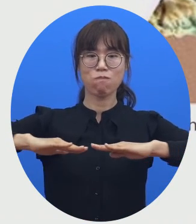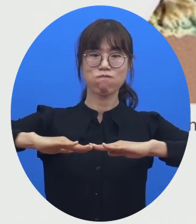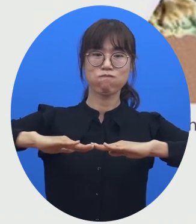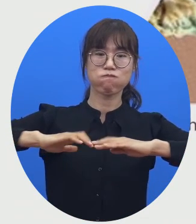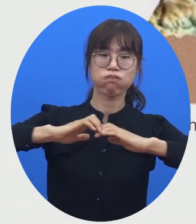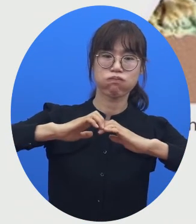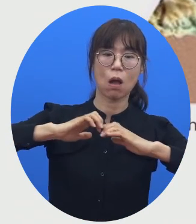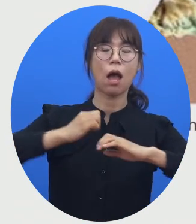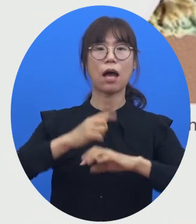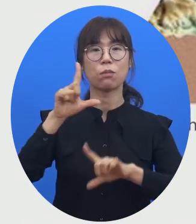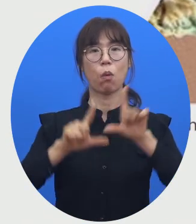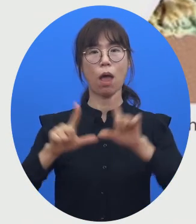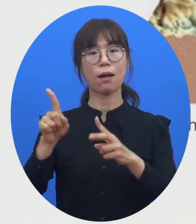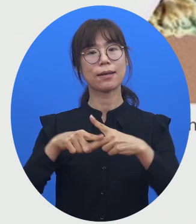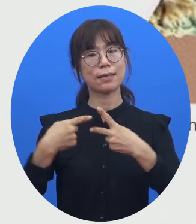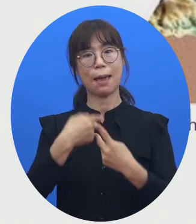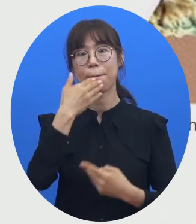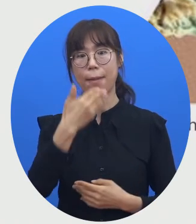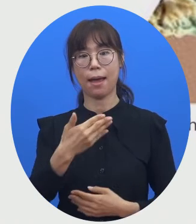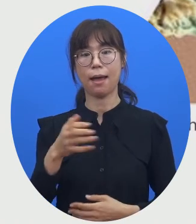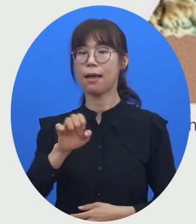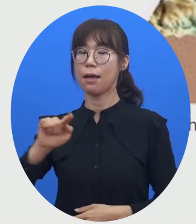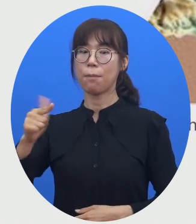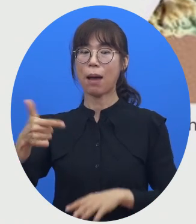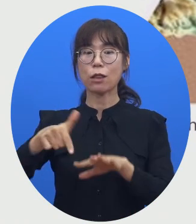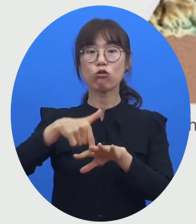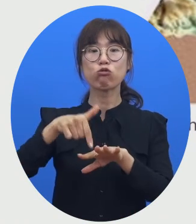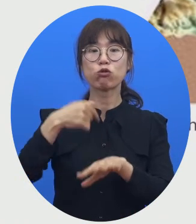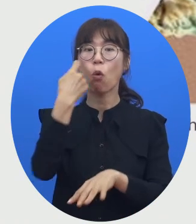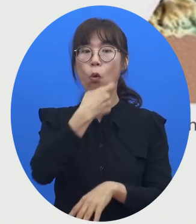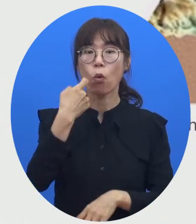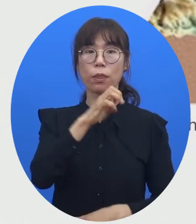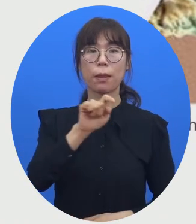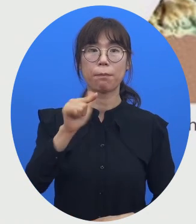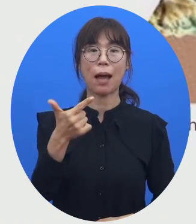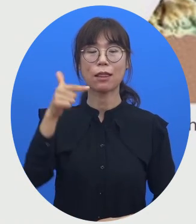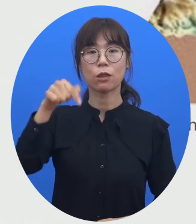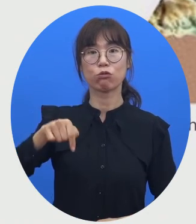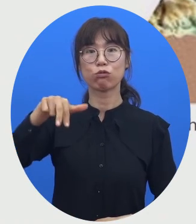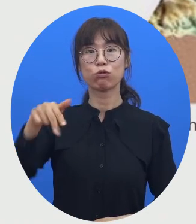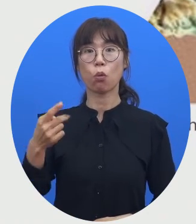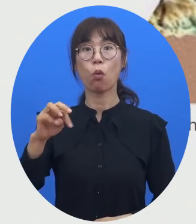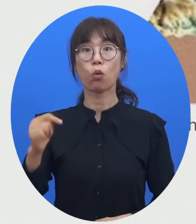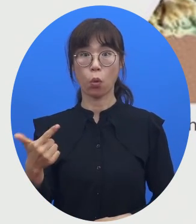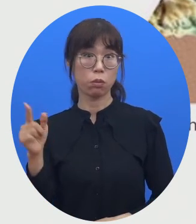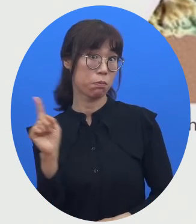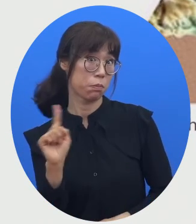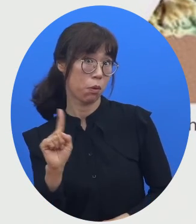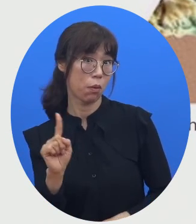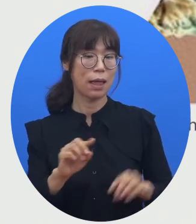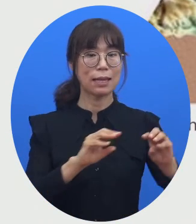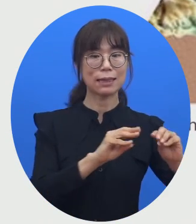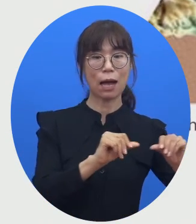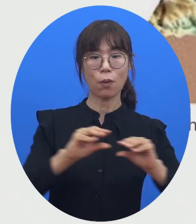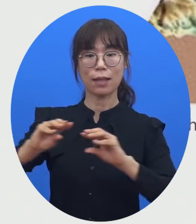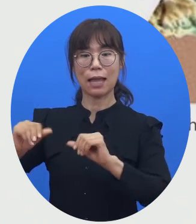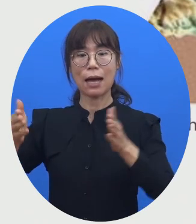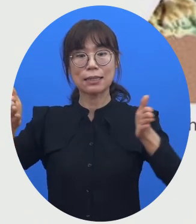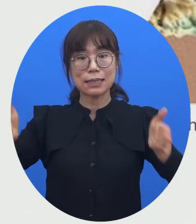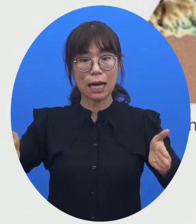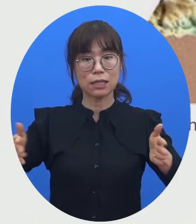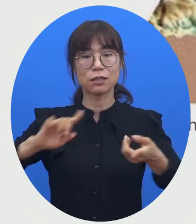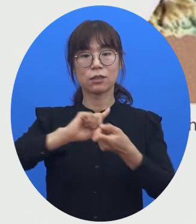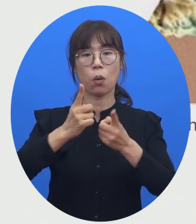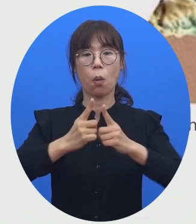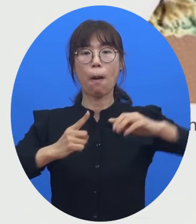우리가 판구조론이라는 게 뭐냐면 지각과 지각 사이 지각이라는 것은 어떤 몇 개의 판으로